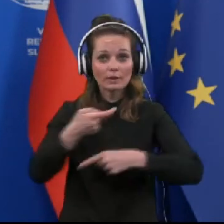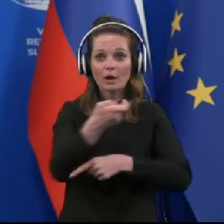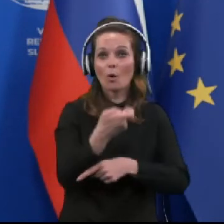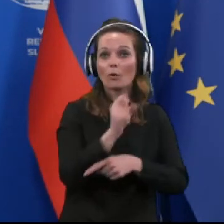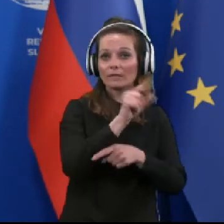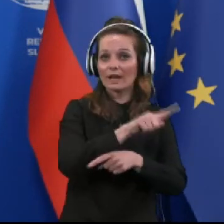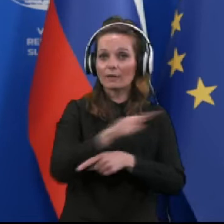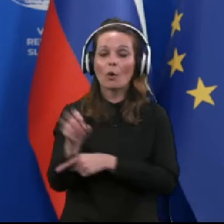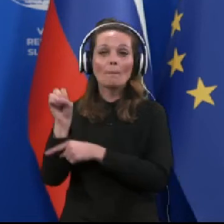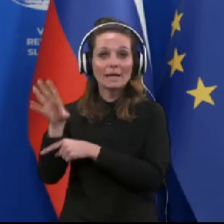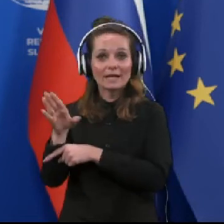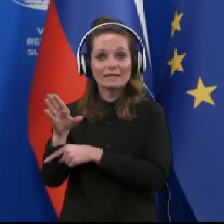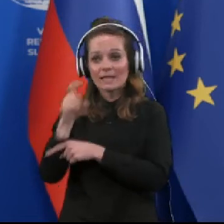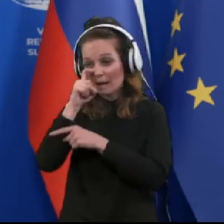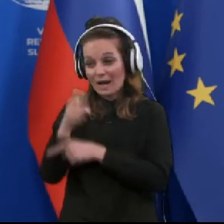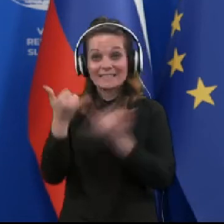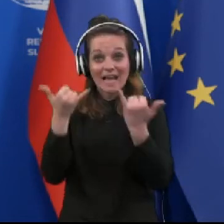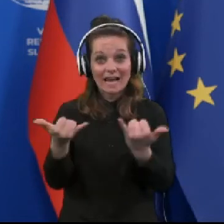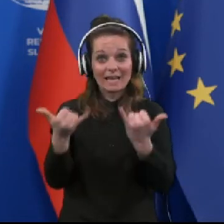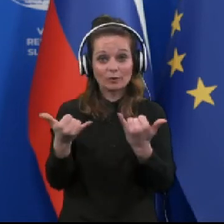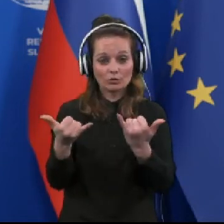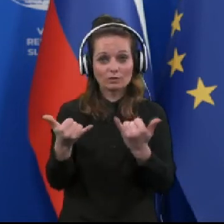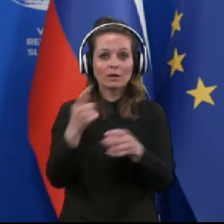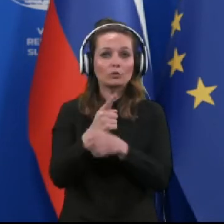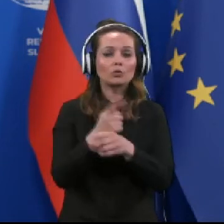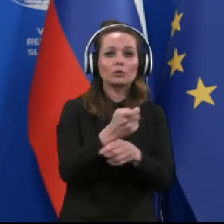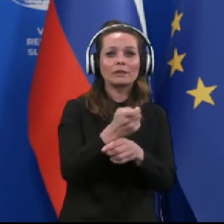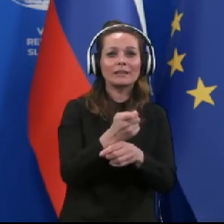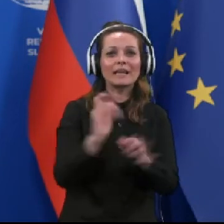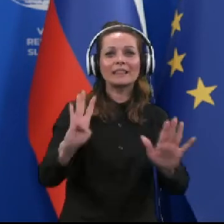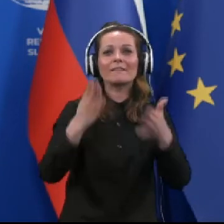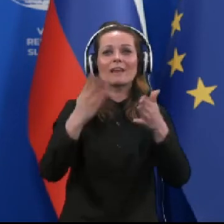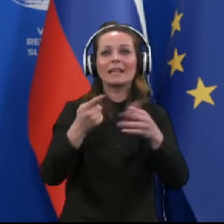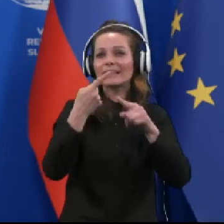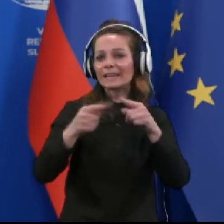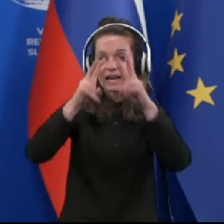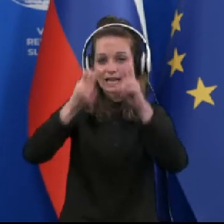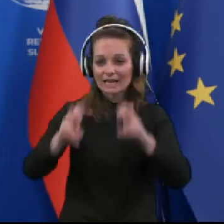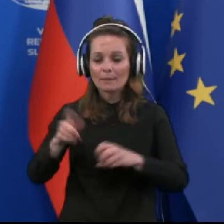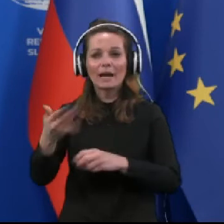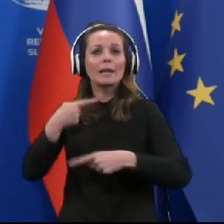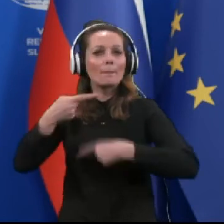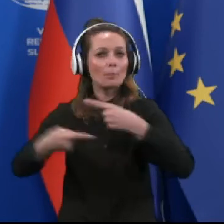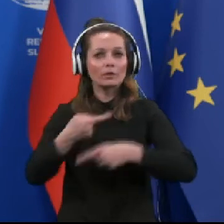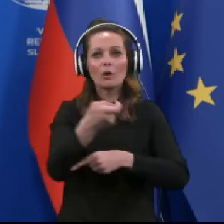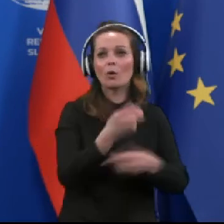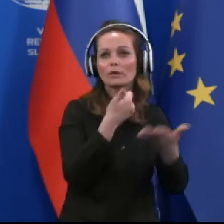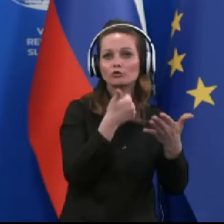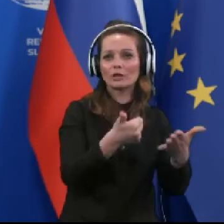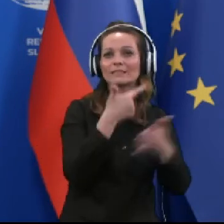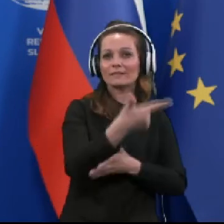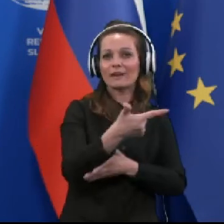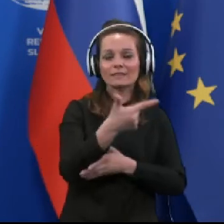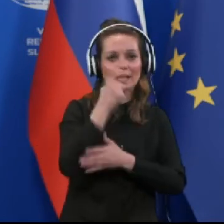12. do 15. marca letos in nekaj od 9. valu raziskave, ki je potekal od 26.